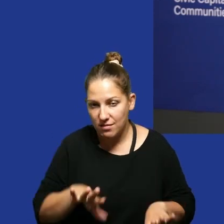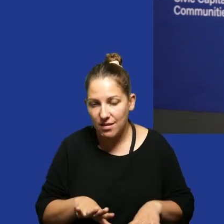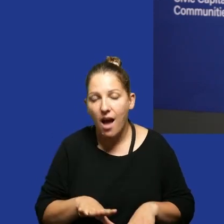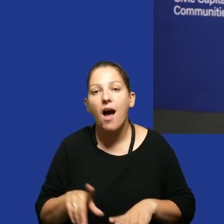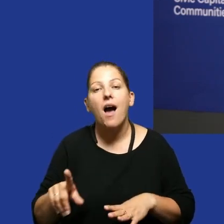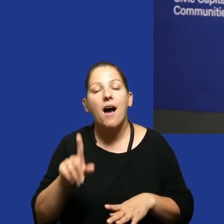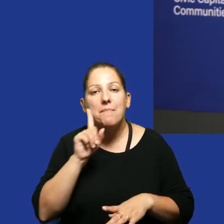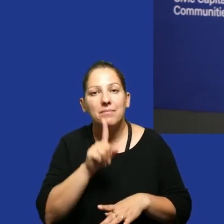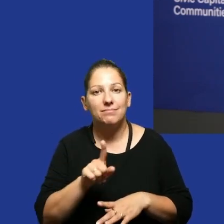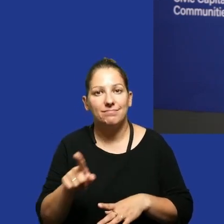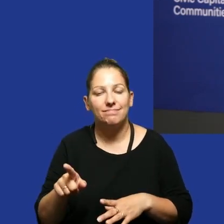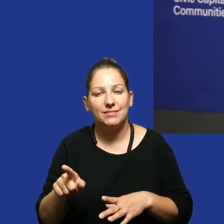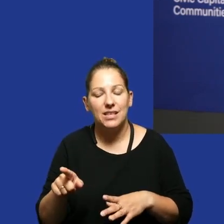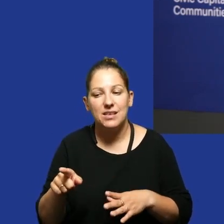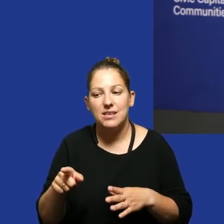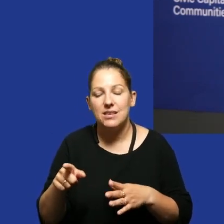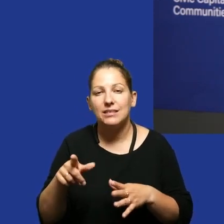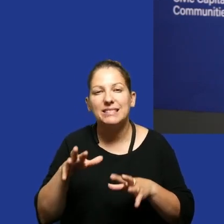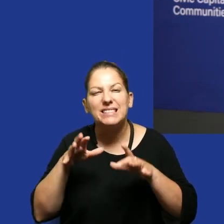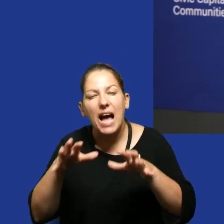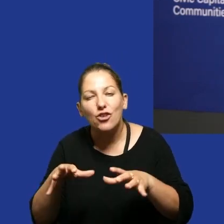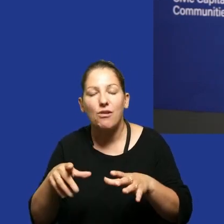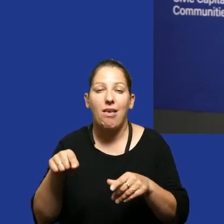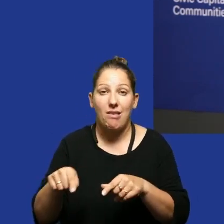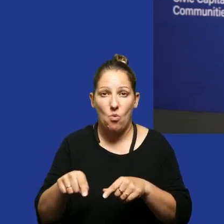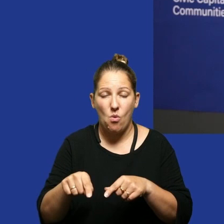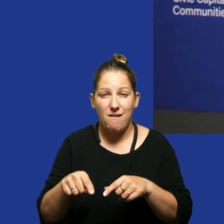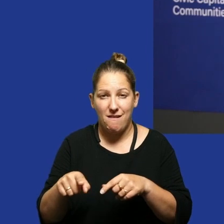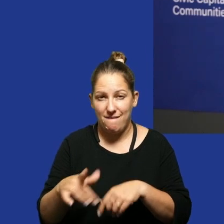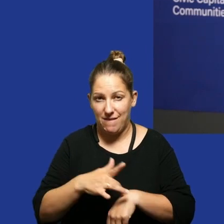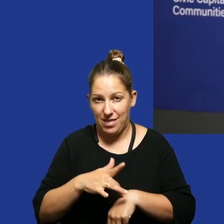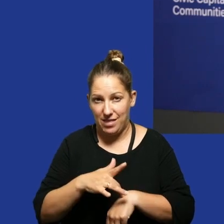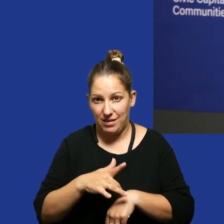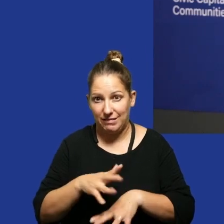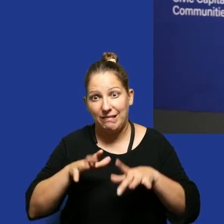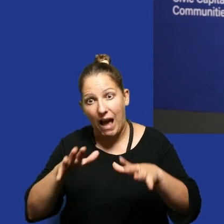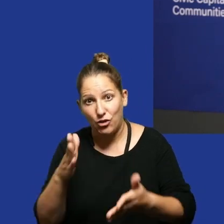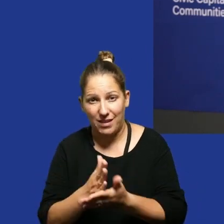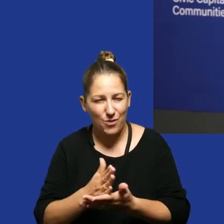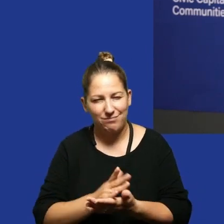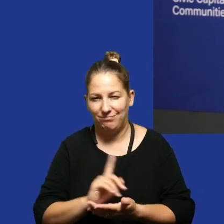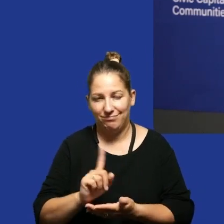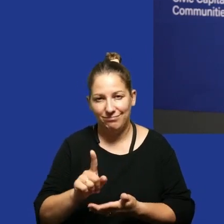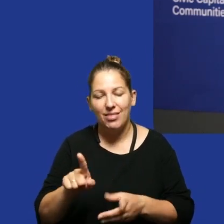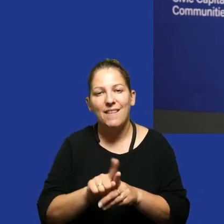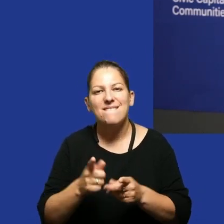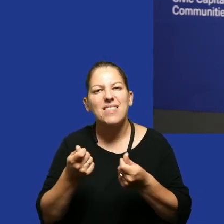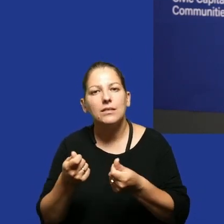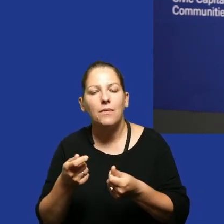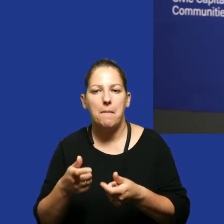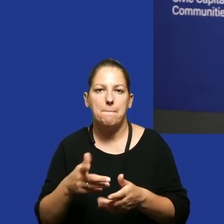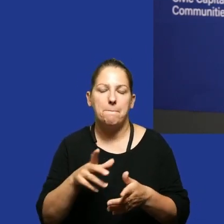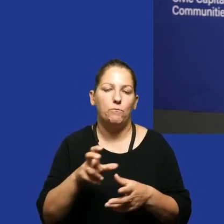w dużej części slapy wynikają nie tylko z tego żeby żeby zastraszyć tylko żeby docisnąć finansowo czy to